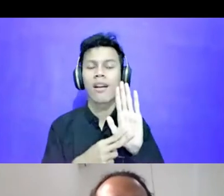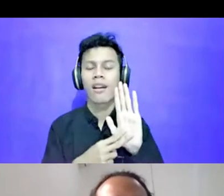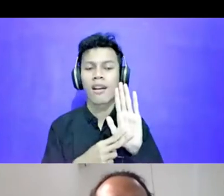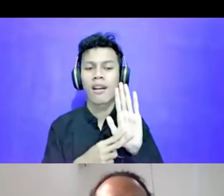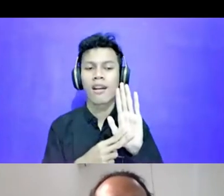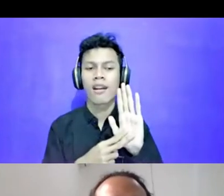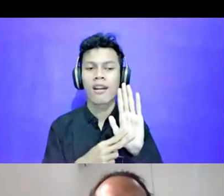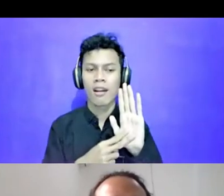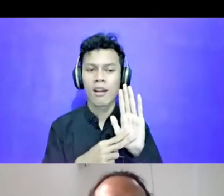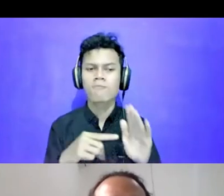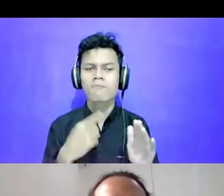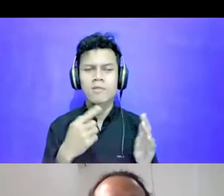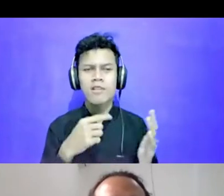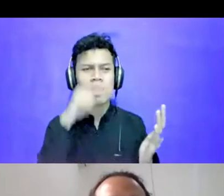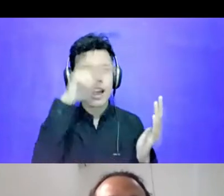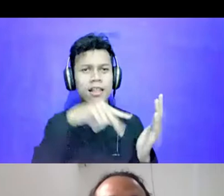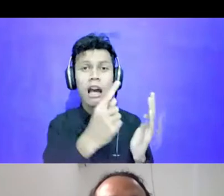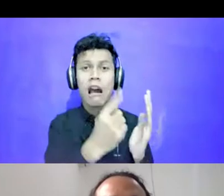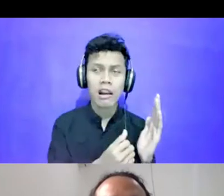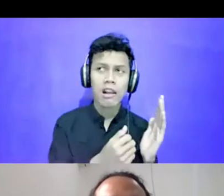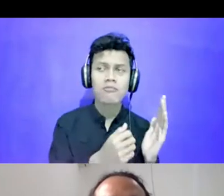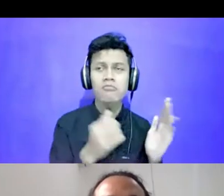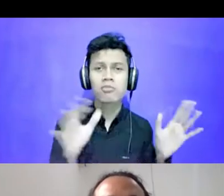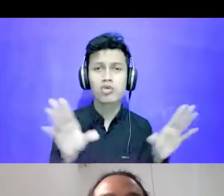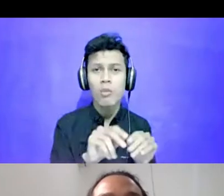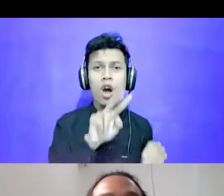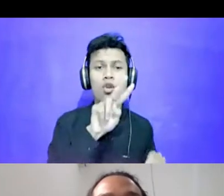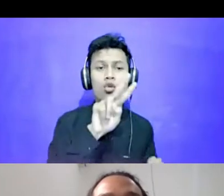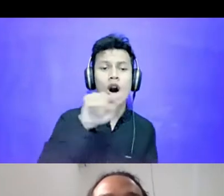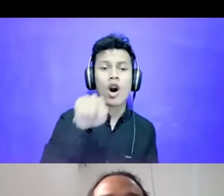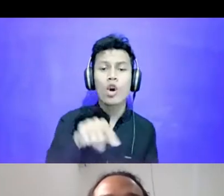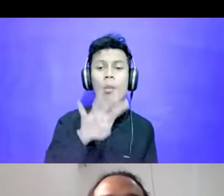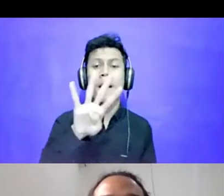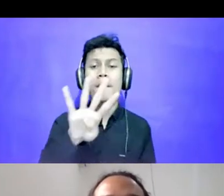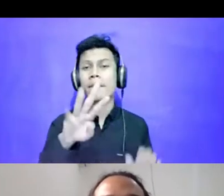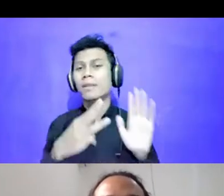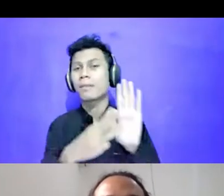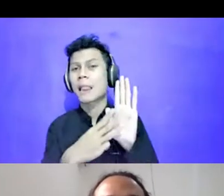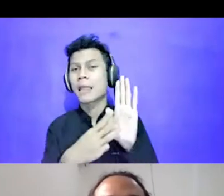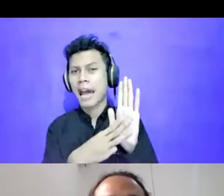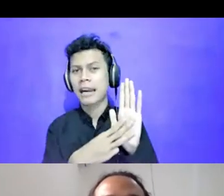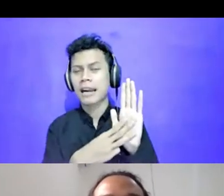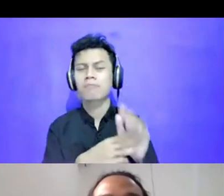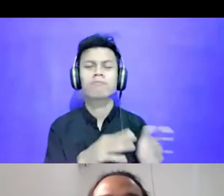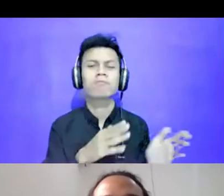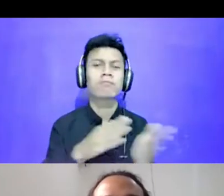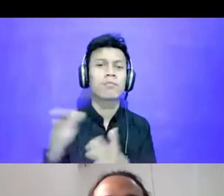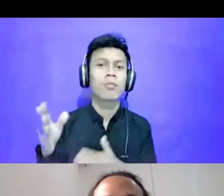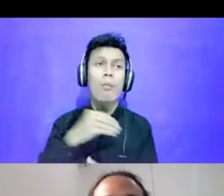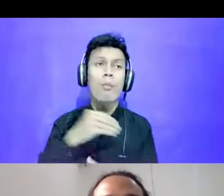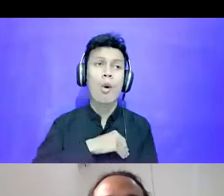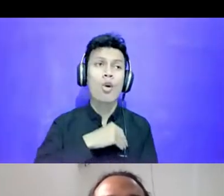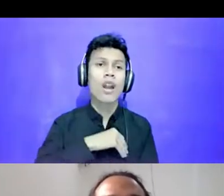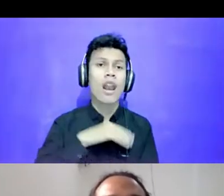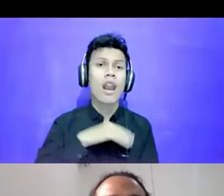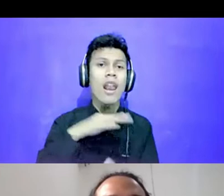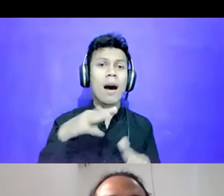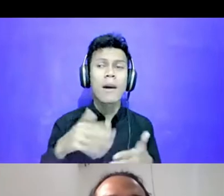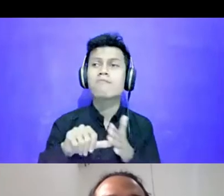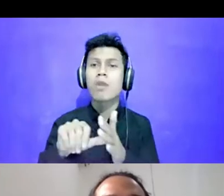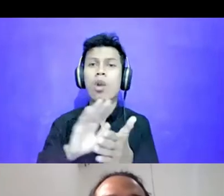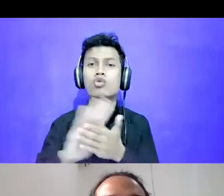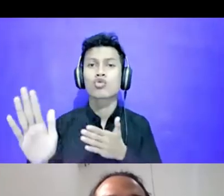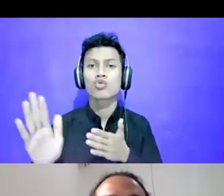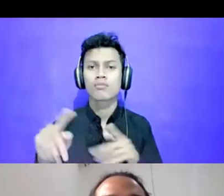anggaranya kita melihat ada 2,4 miliar. Dan modelnya adalah pengadaan langsung. Itu artinya